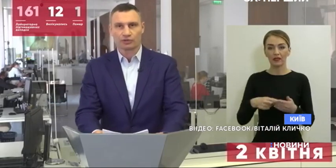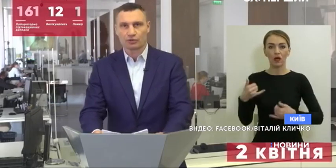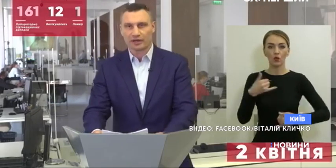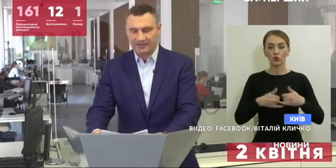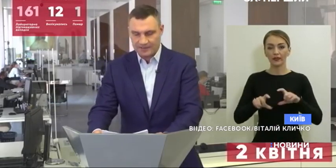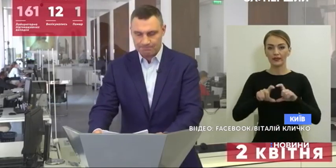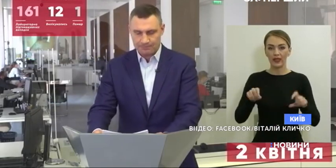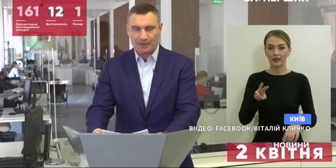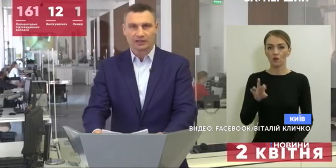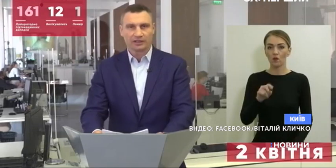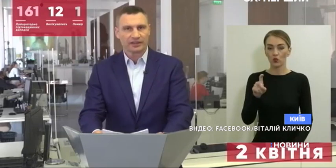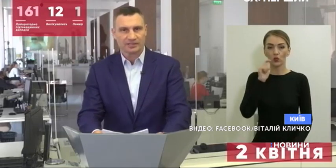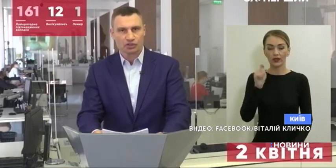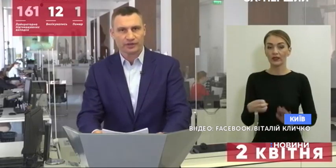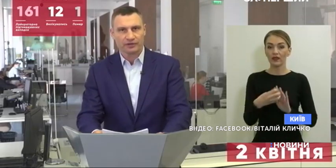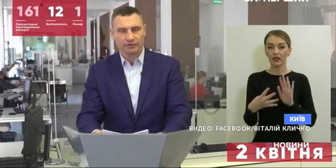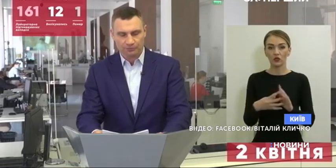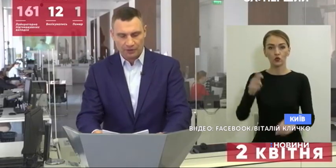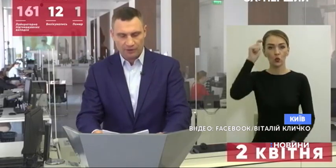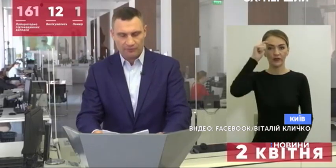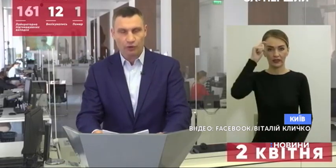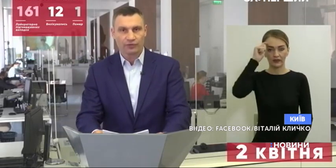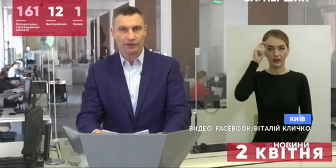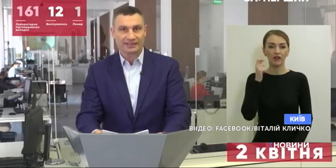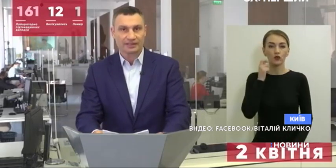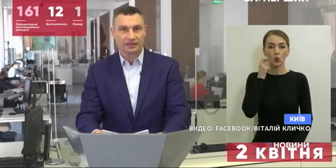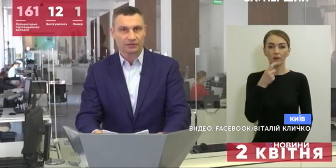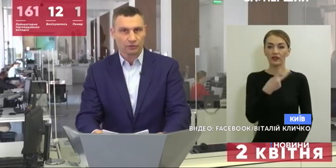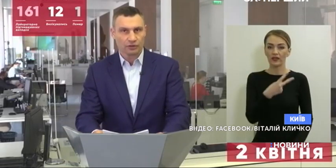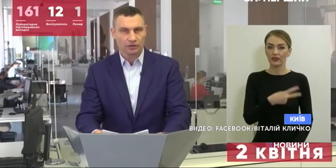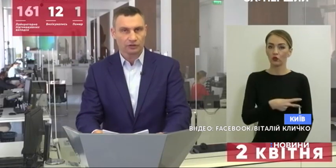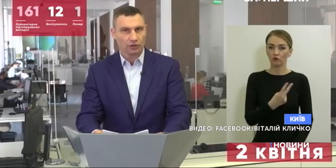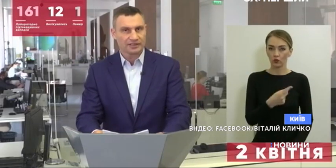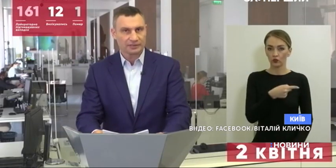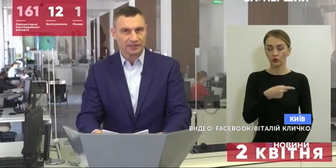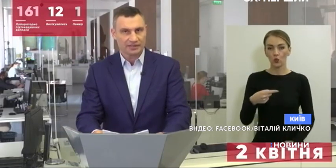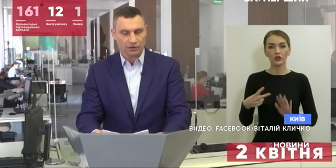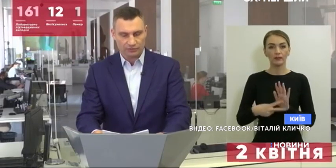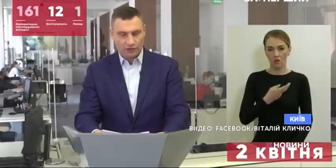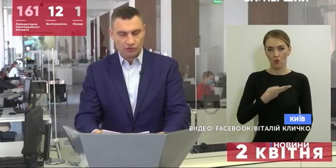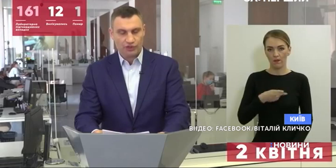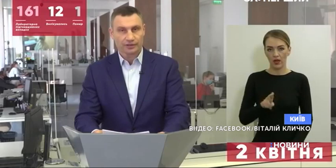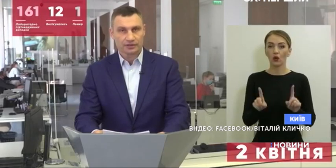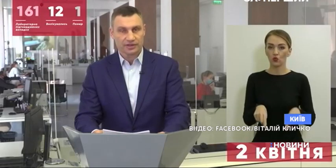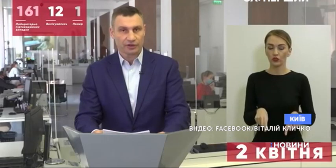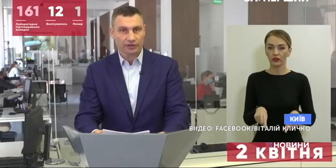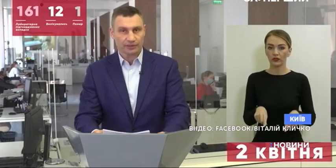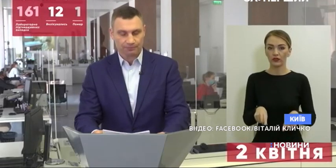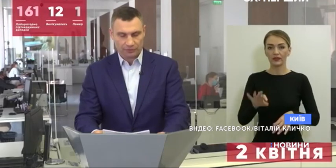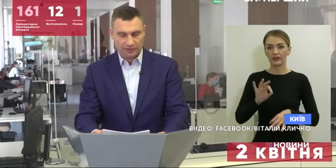лабораторний центр МОЗ України, 19 чоловіків віком від 22 до 70 років. Також